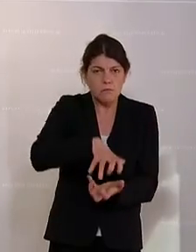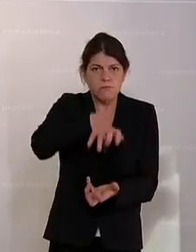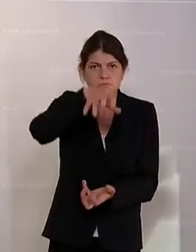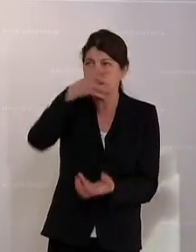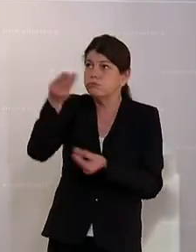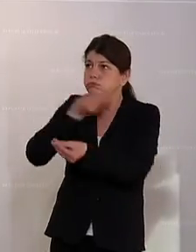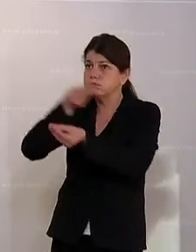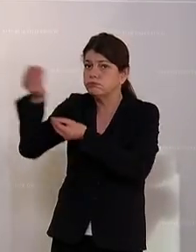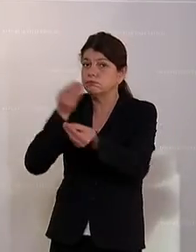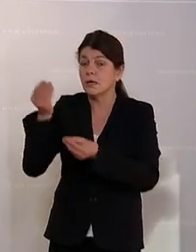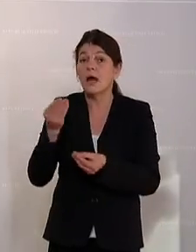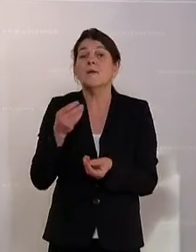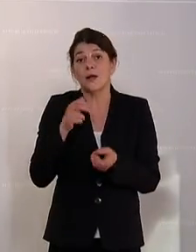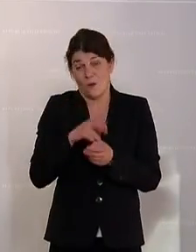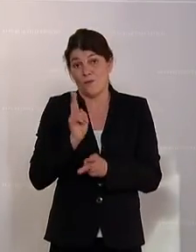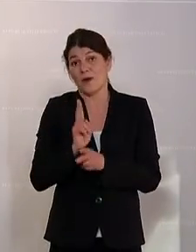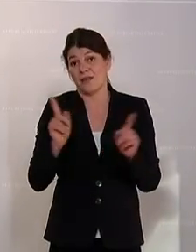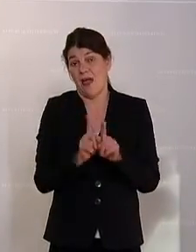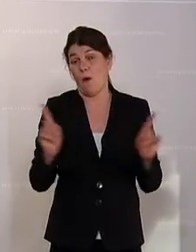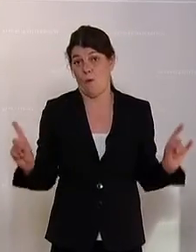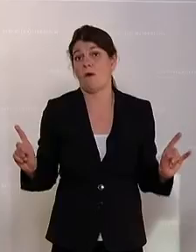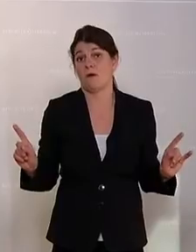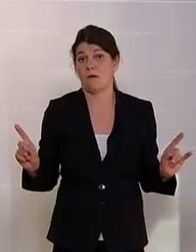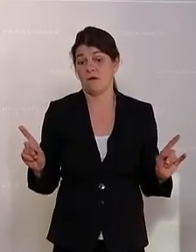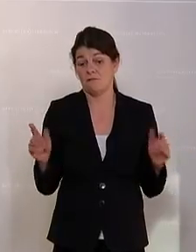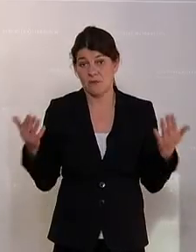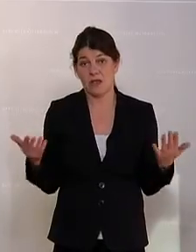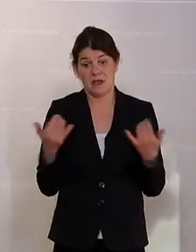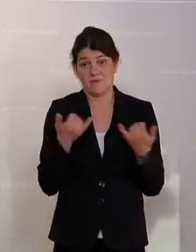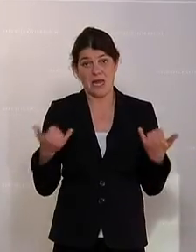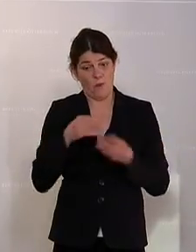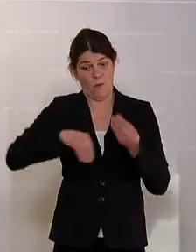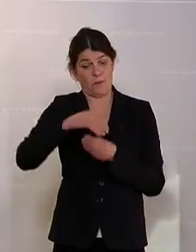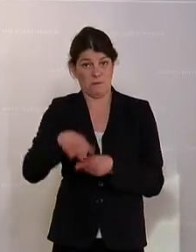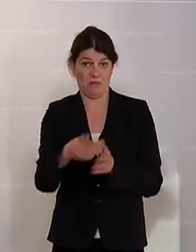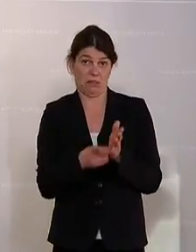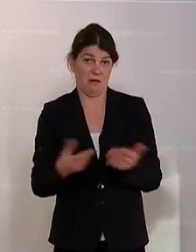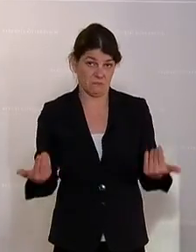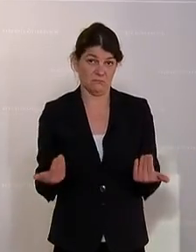werden, auch sehr vorsichtig sein müssen, wie mit diesen Daten vorgegangen wird.